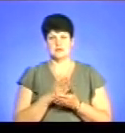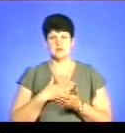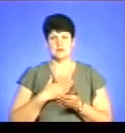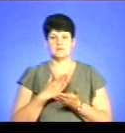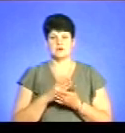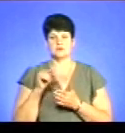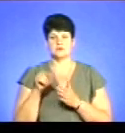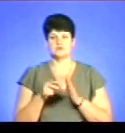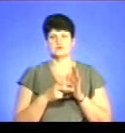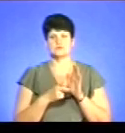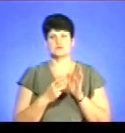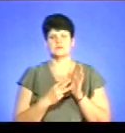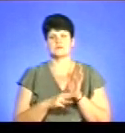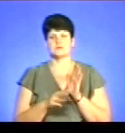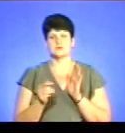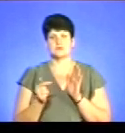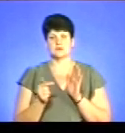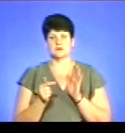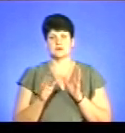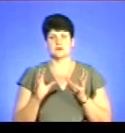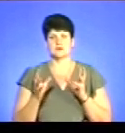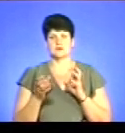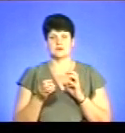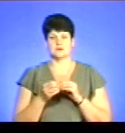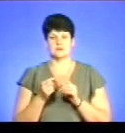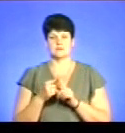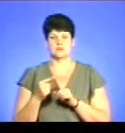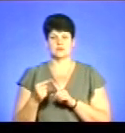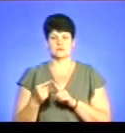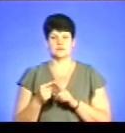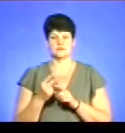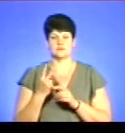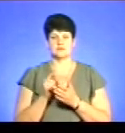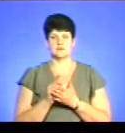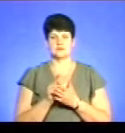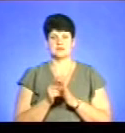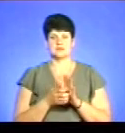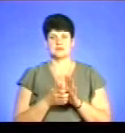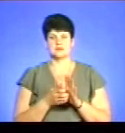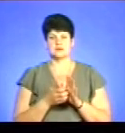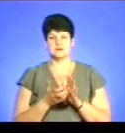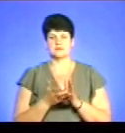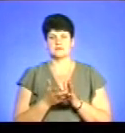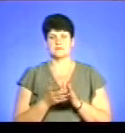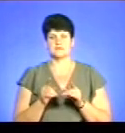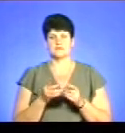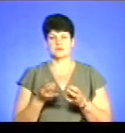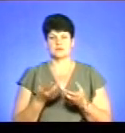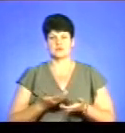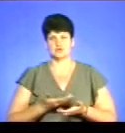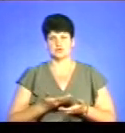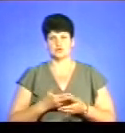1780. І от до кучи він збиває пенсії і не вистачає. Бо що ж треба за щось жити?